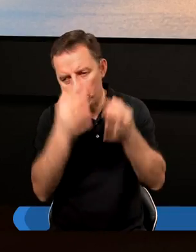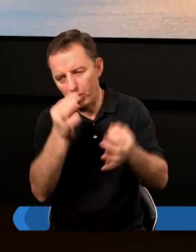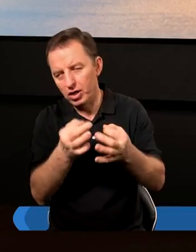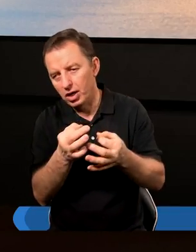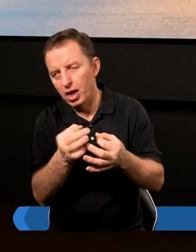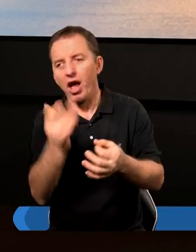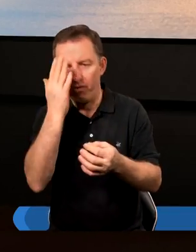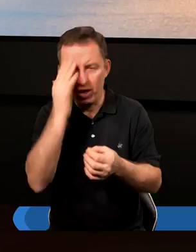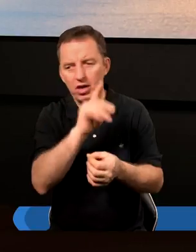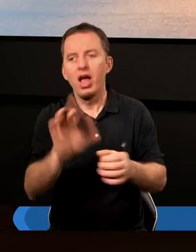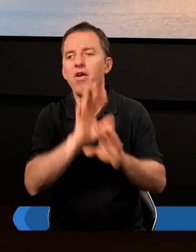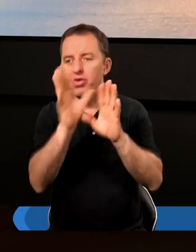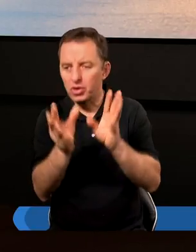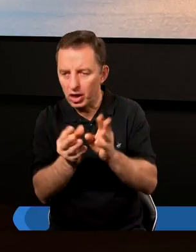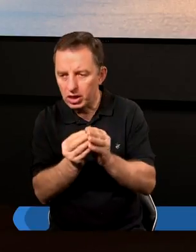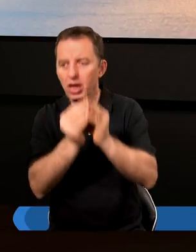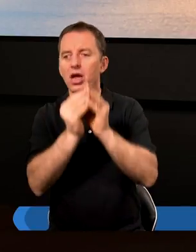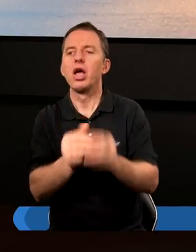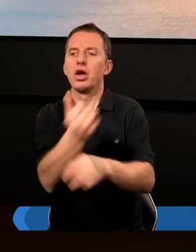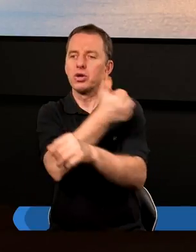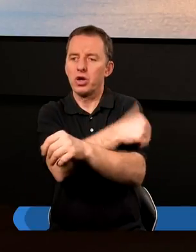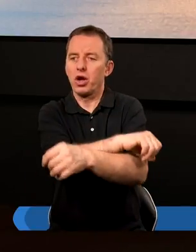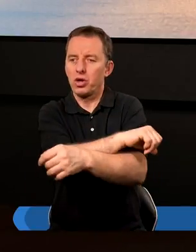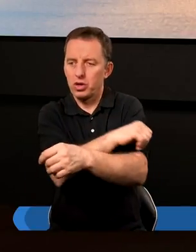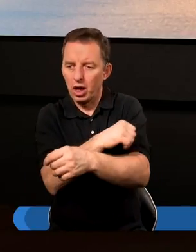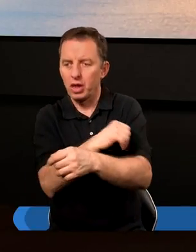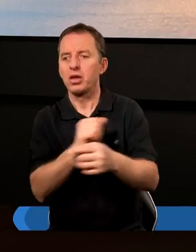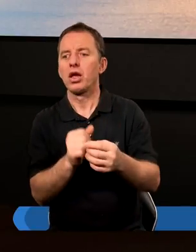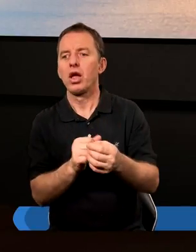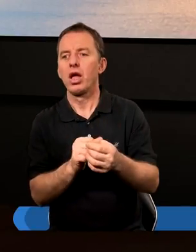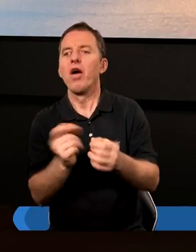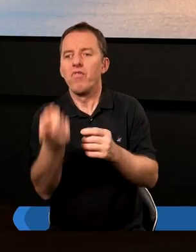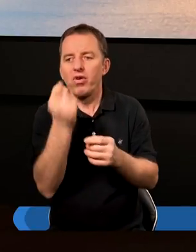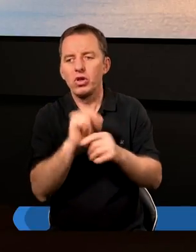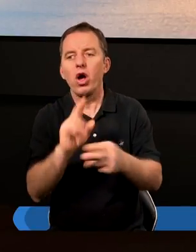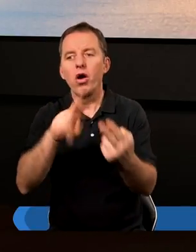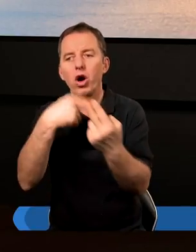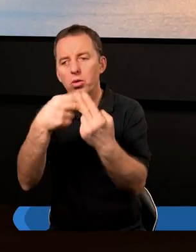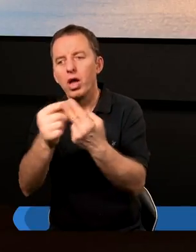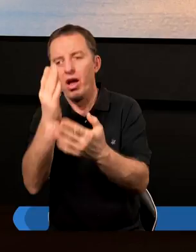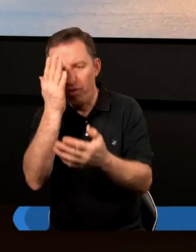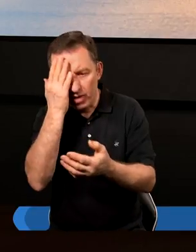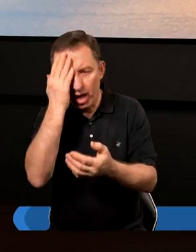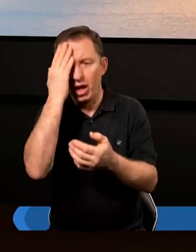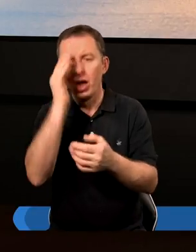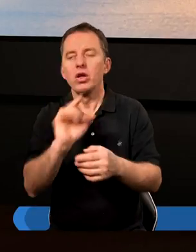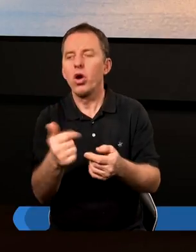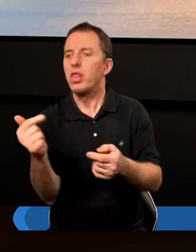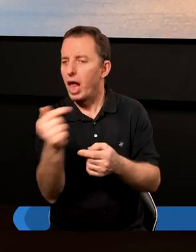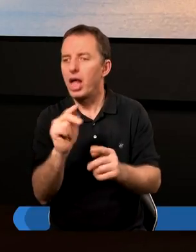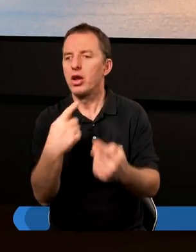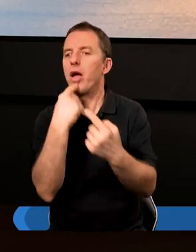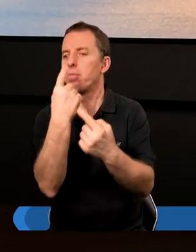wątpliwości. Ja wiem, że wszyscy chrześcijanie jakoś tak wywołani do odpowiedzi wiedzą, co należy